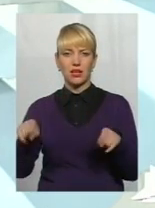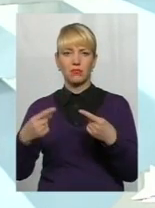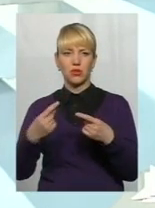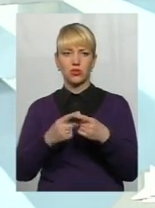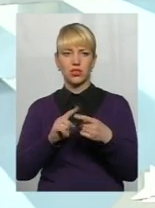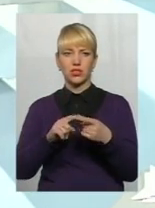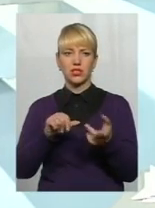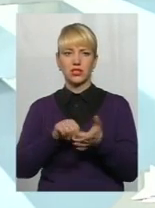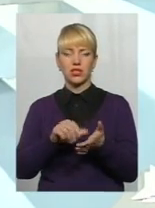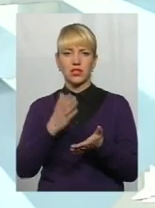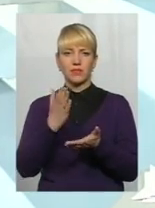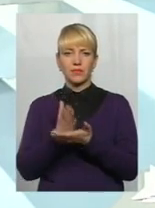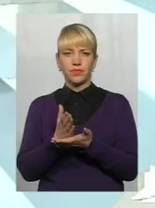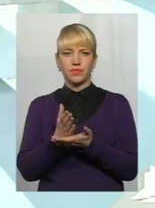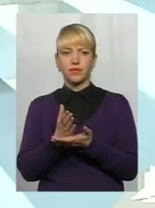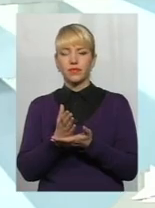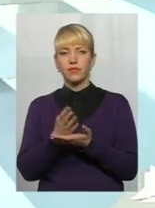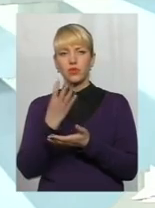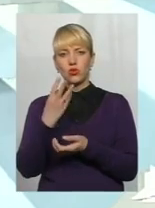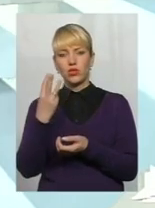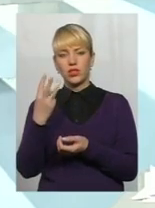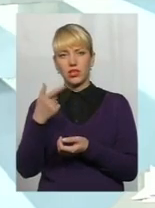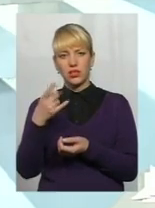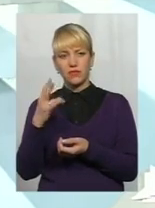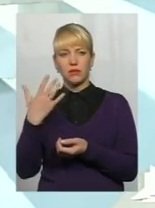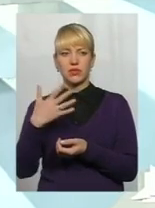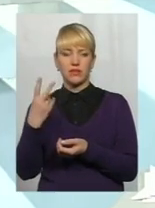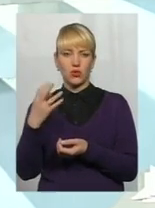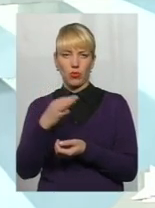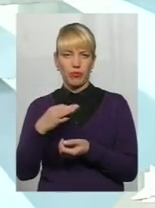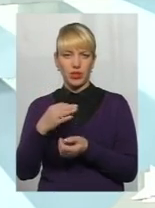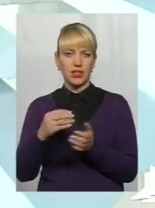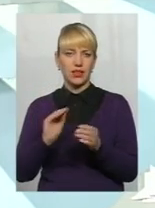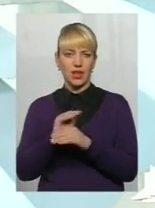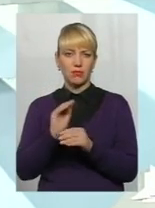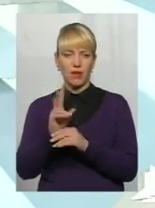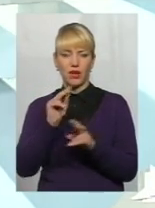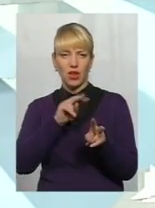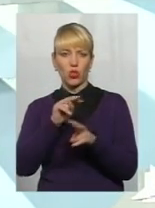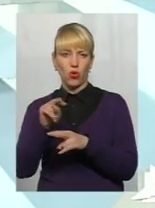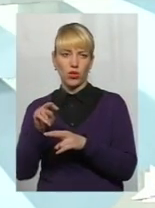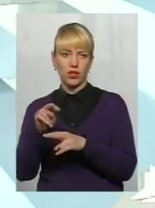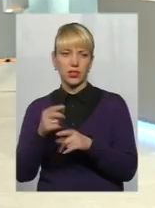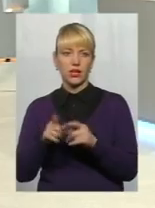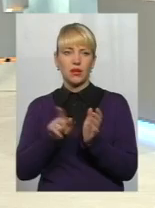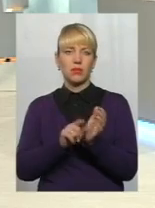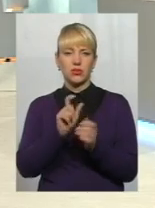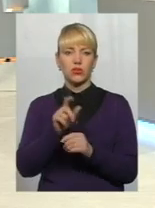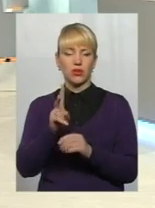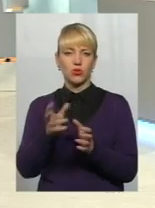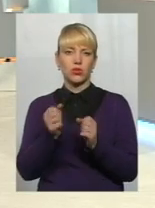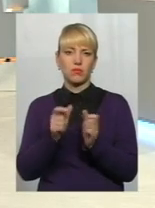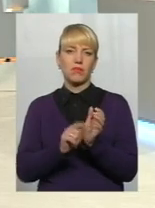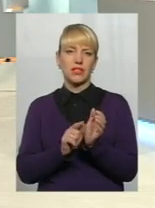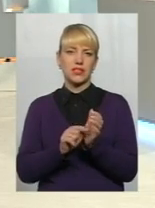воно становить на сьогоднішній день 43 гривні 52 копійки. Надбавка на догляд пенсіонерам, які отримають